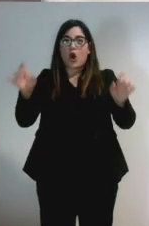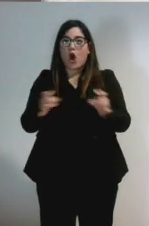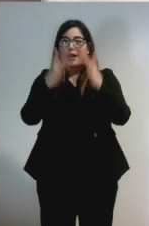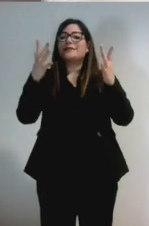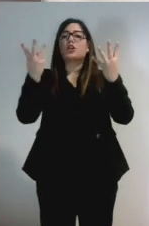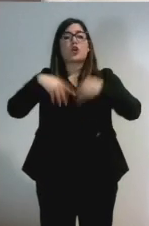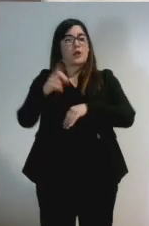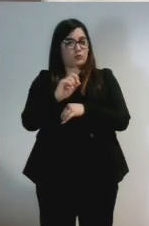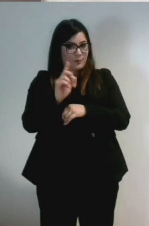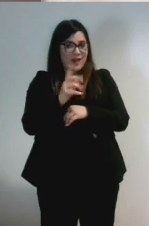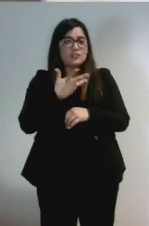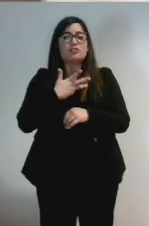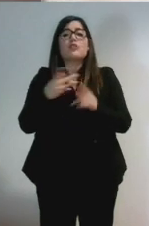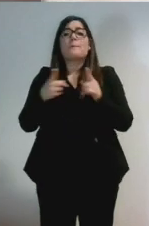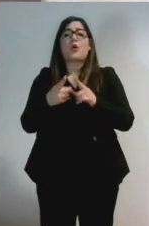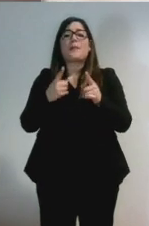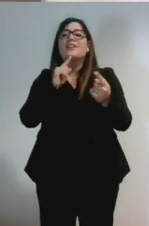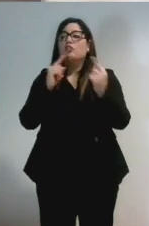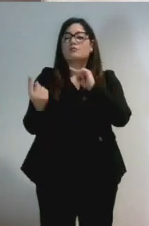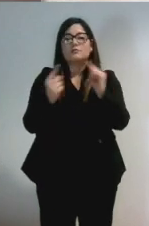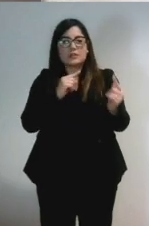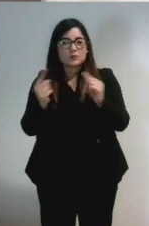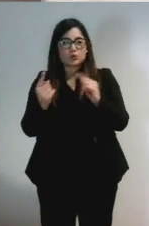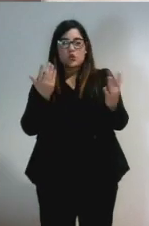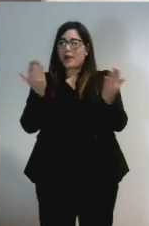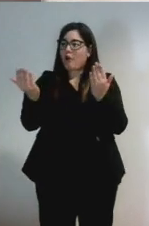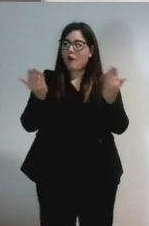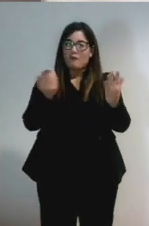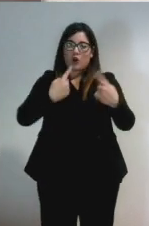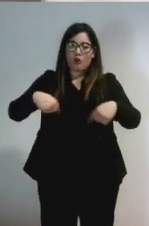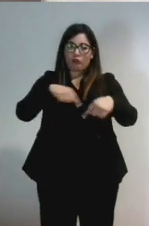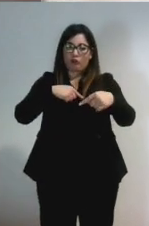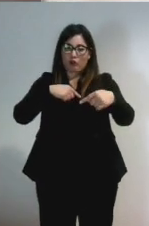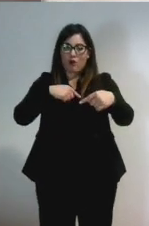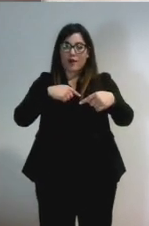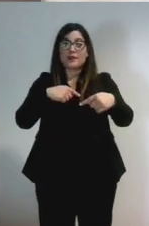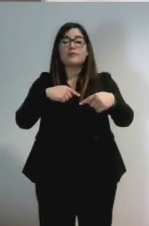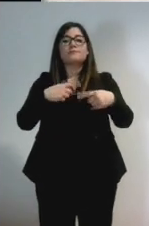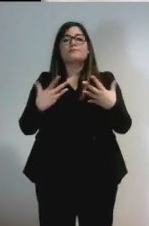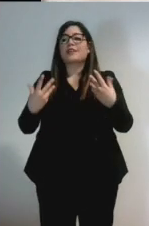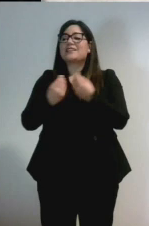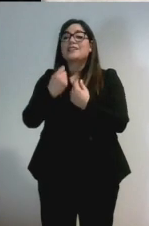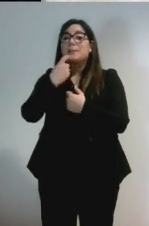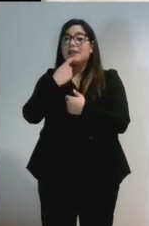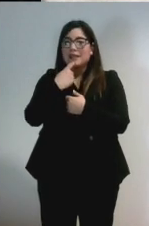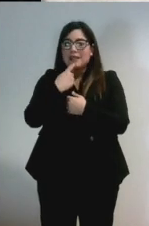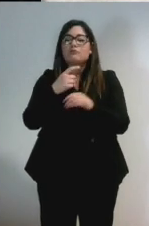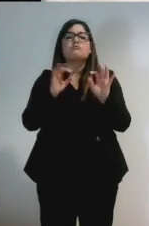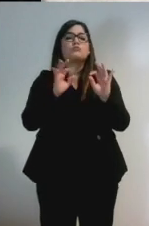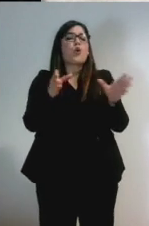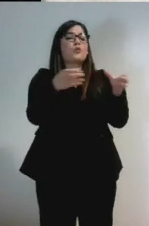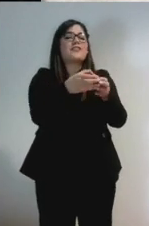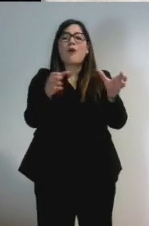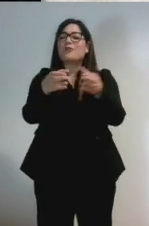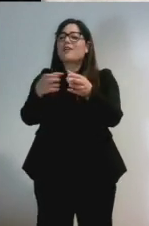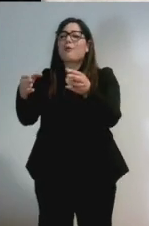spazio di confronto tra di noi con tutti coloro che sono impegnati a guidare le proprie comunità. Ma quest'anno